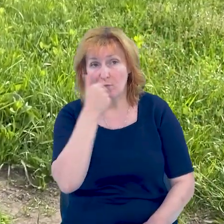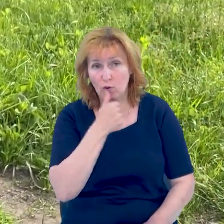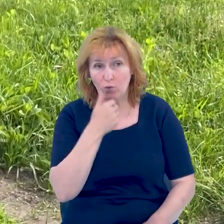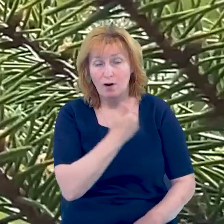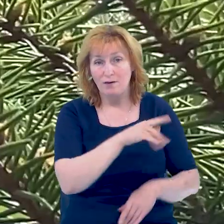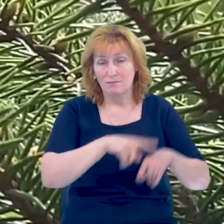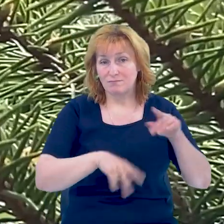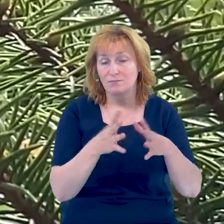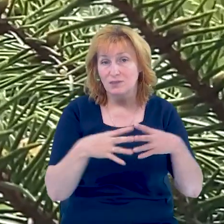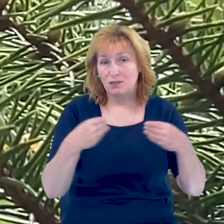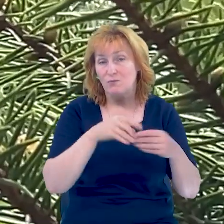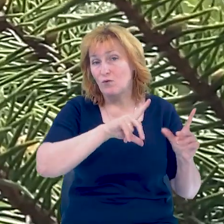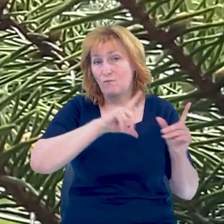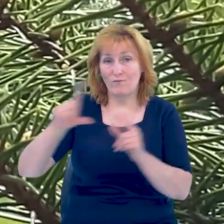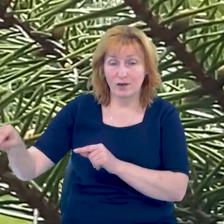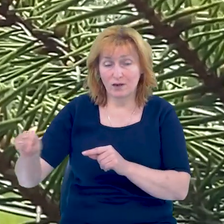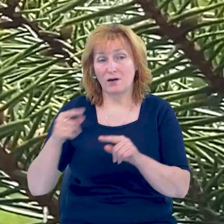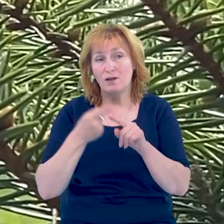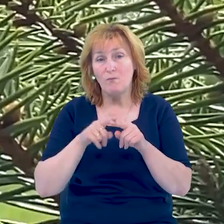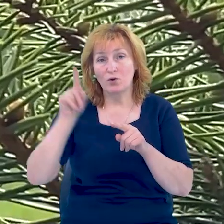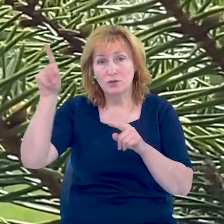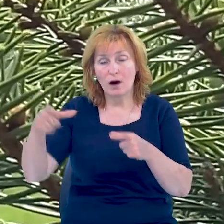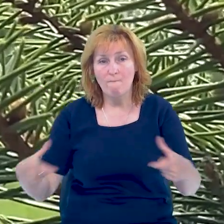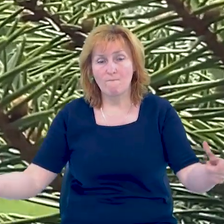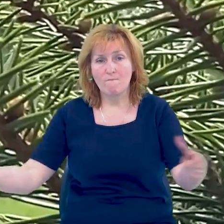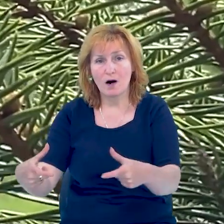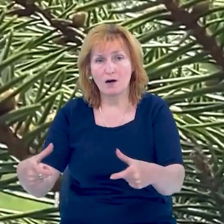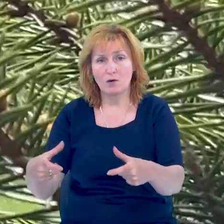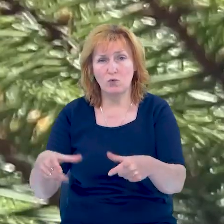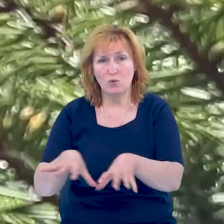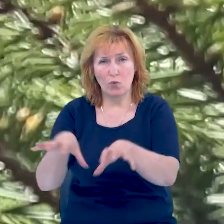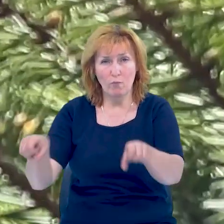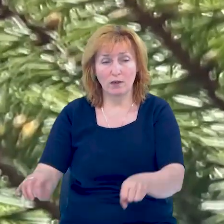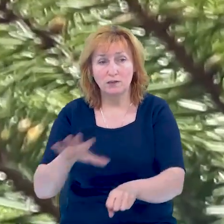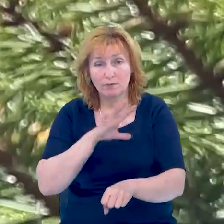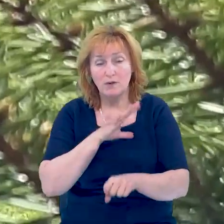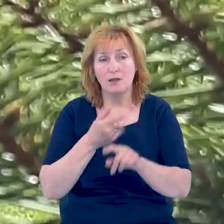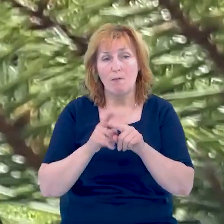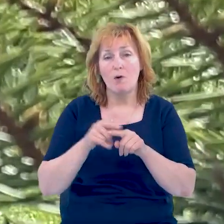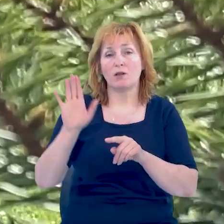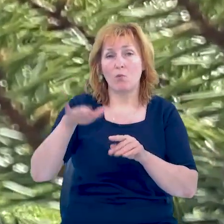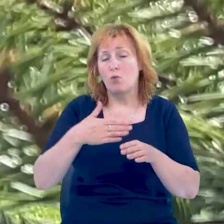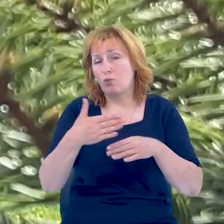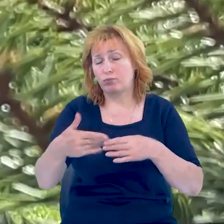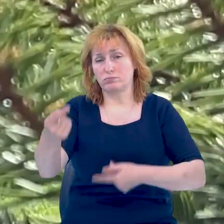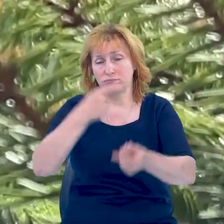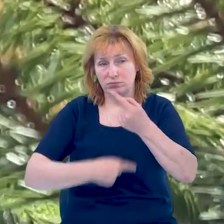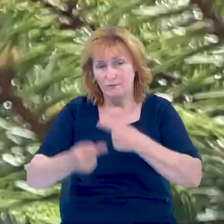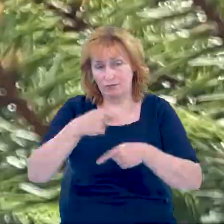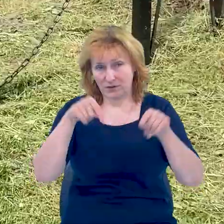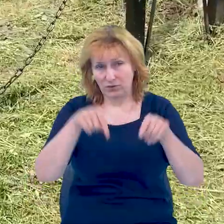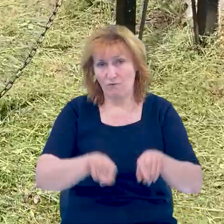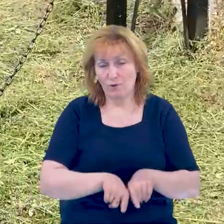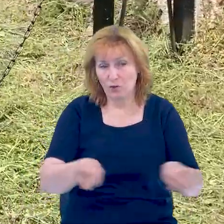родина виїхала від бойових дій, опинилося в окупації. 4 березня їм вдалося повернутися в Прилуки та підготуватися до